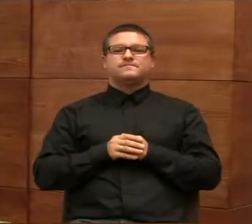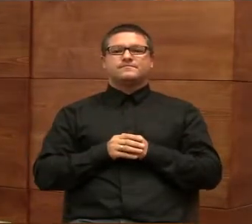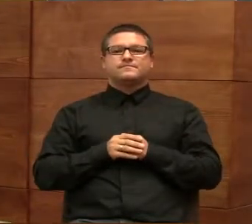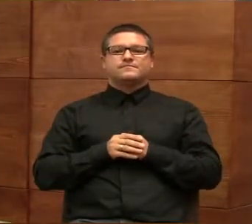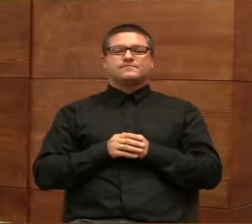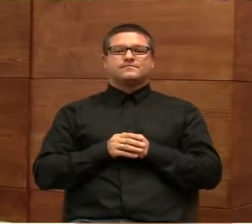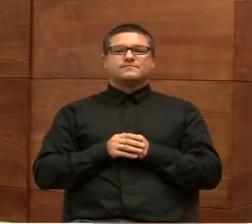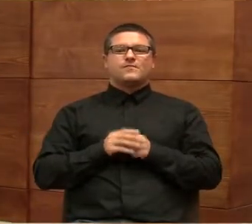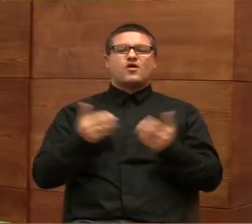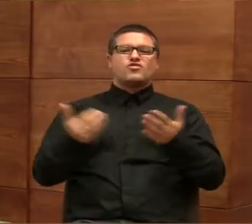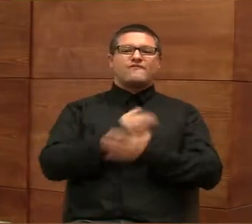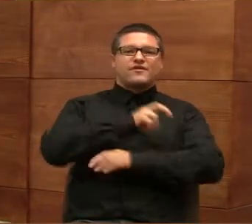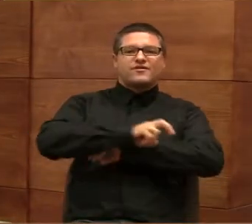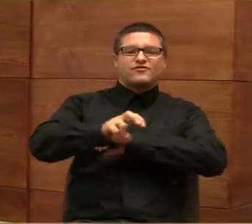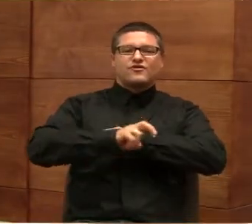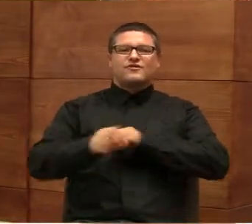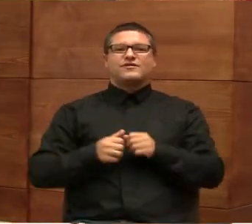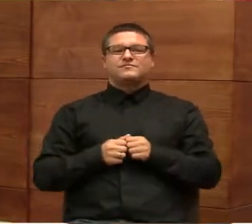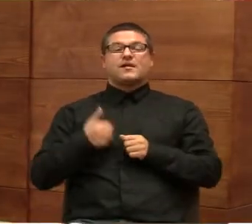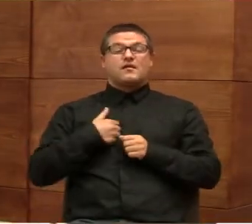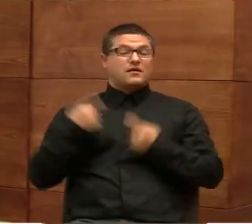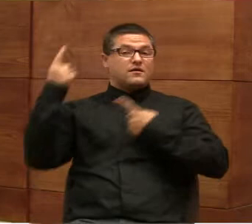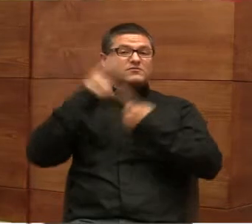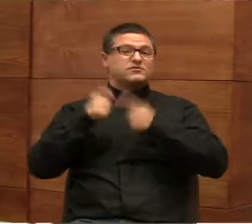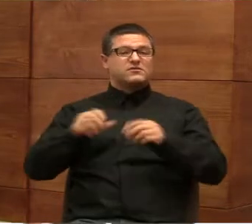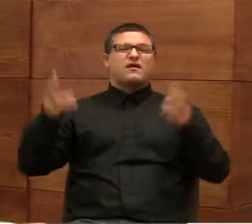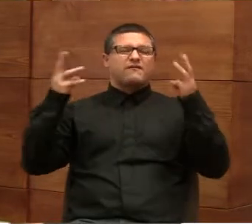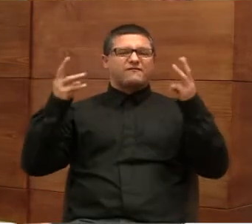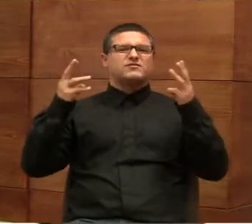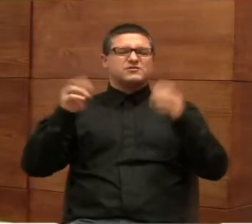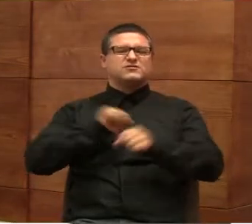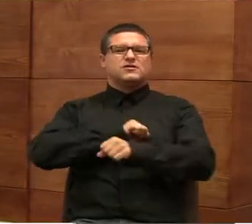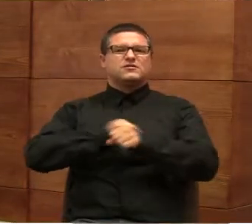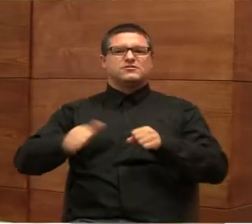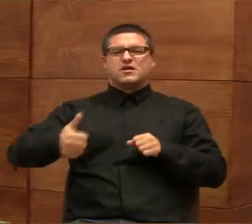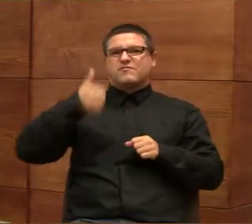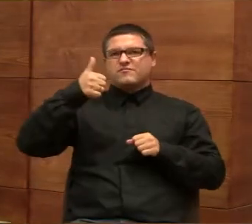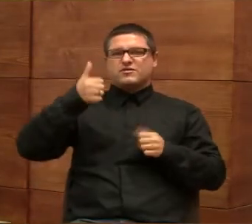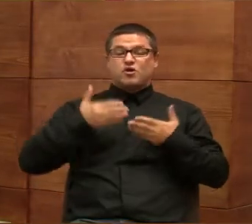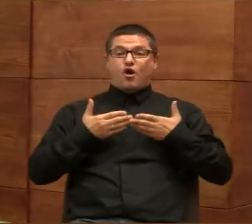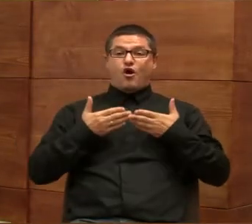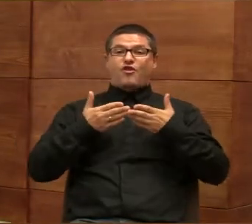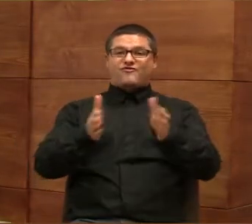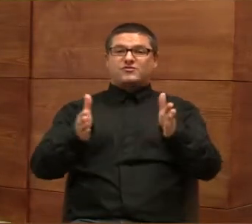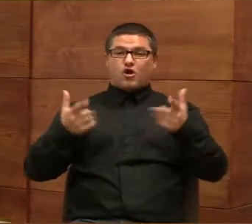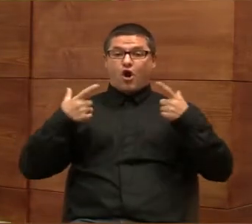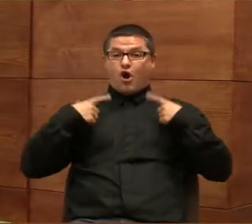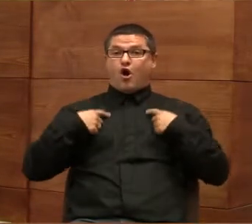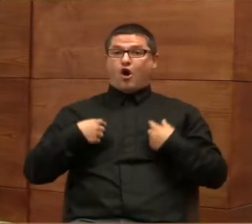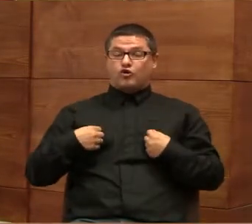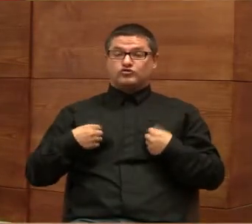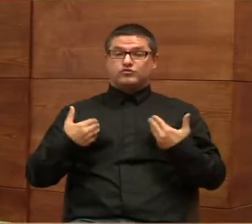technologie, Panie Przewodniczący. Myślę, wydaje, że najważniejsza jest po pierwsze otwartość osób, które